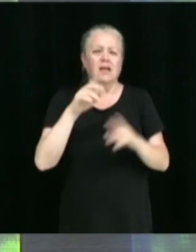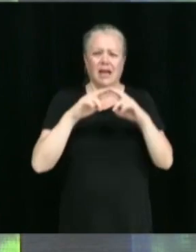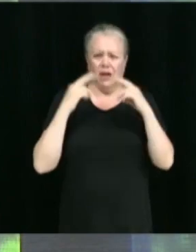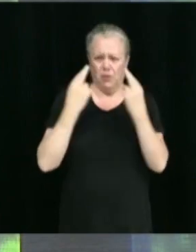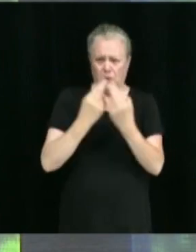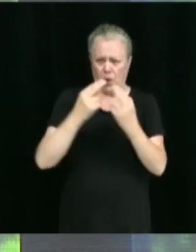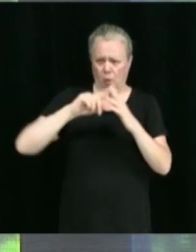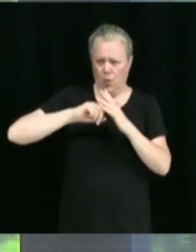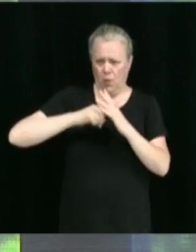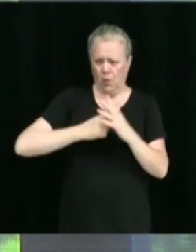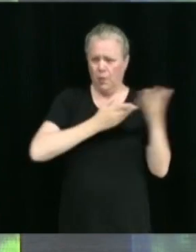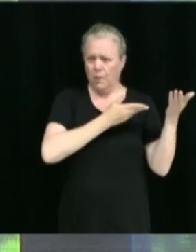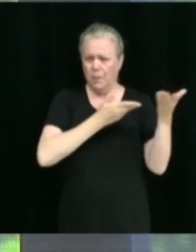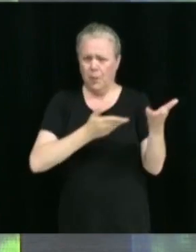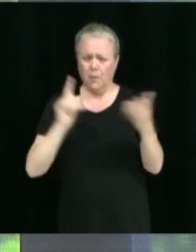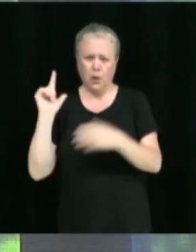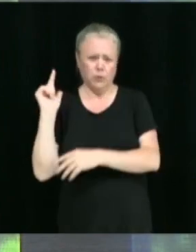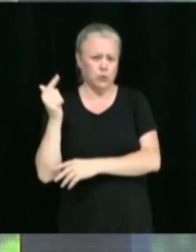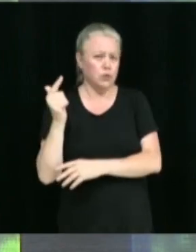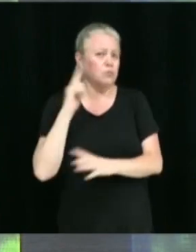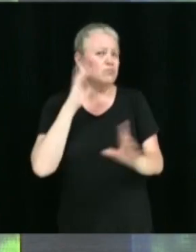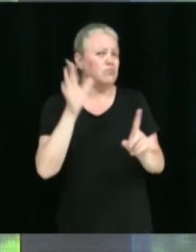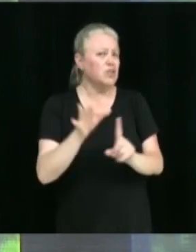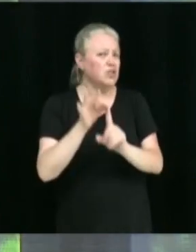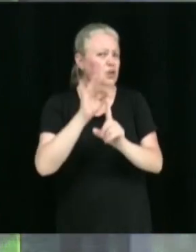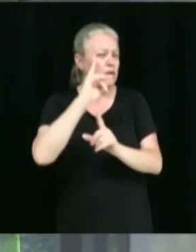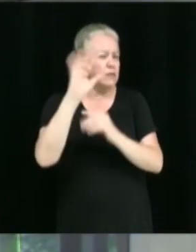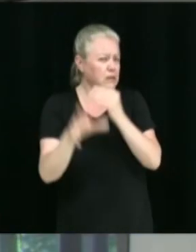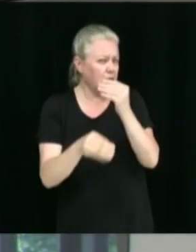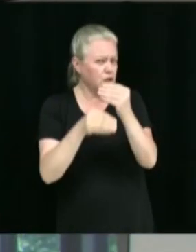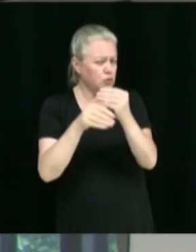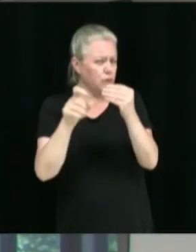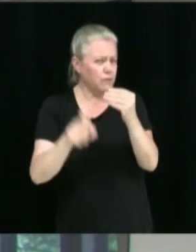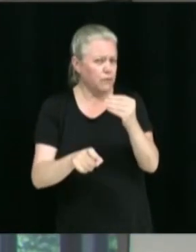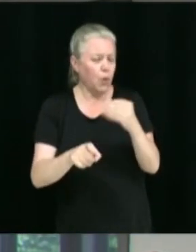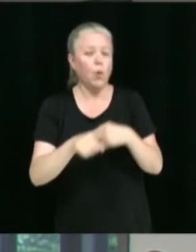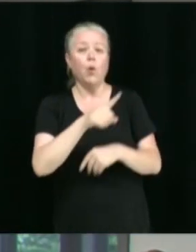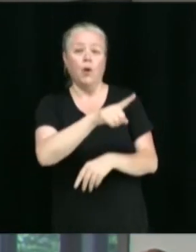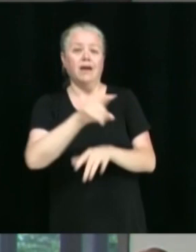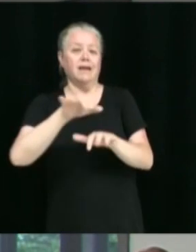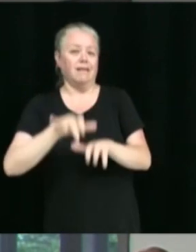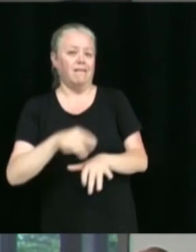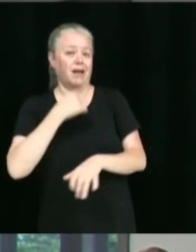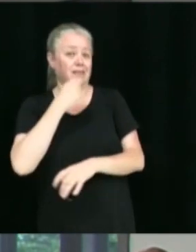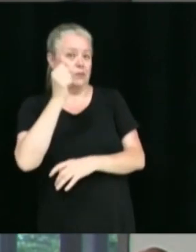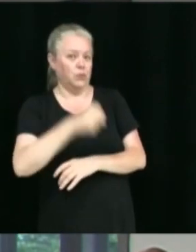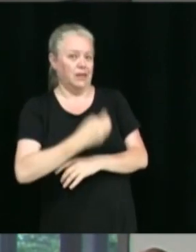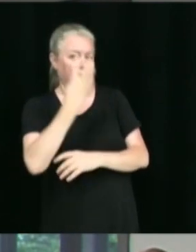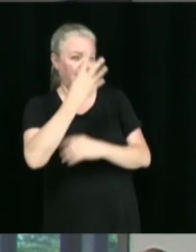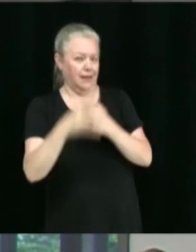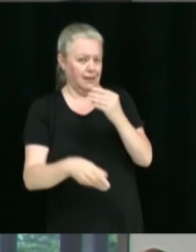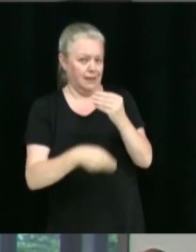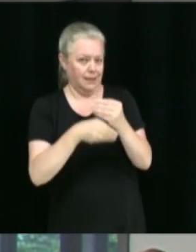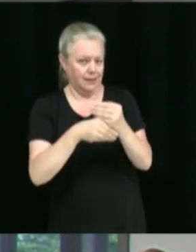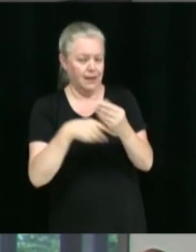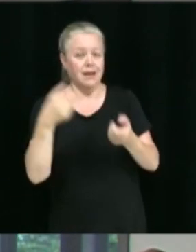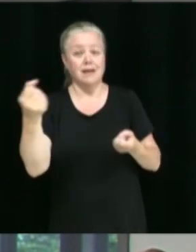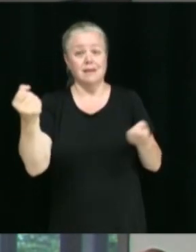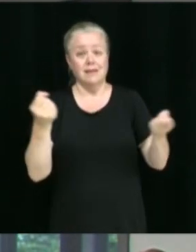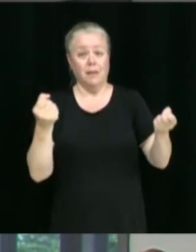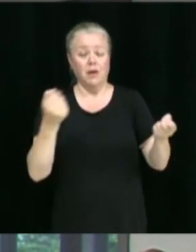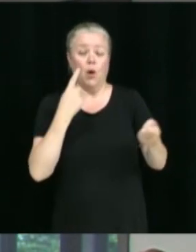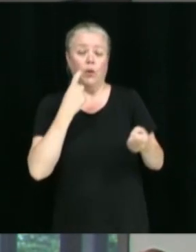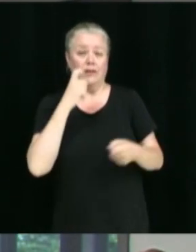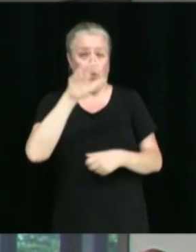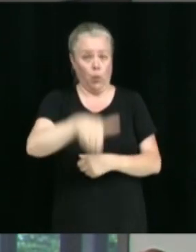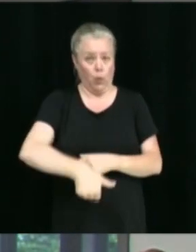proposeur secondaire, à moins qu'il y ait des ajouts, Mme Lagréfière. Il y a quatre ajouts, soit la vente d'un camion hydroexcavateur,